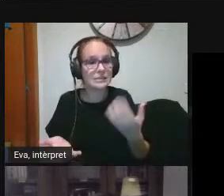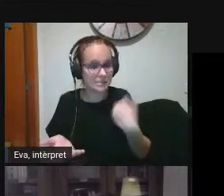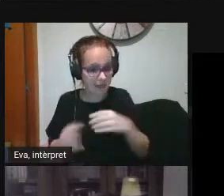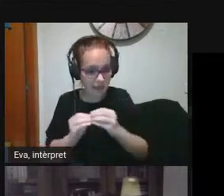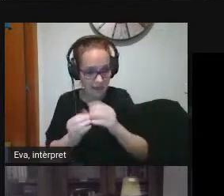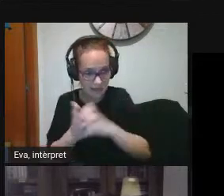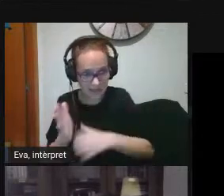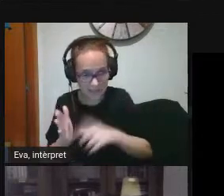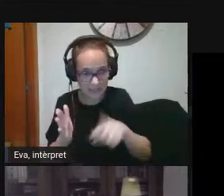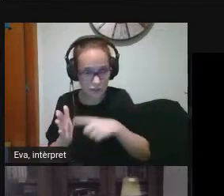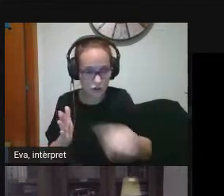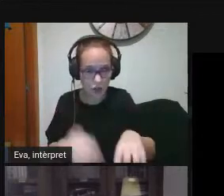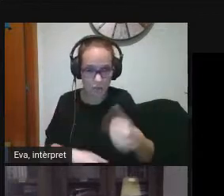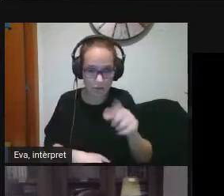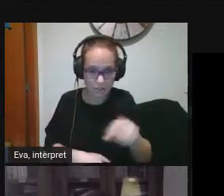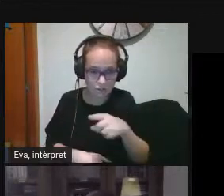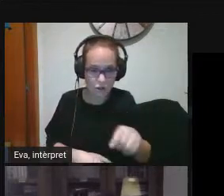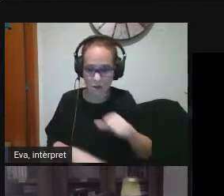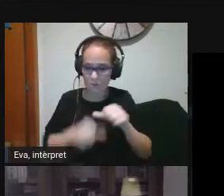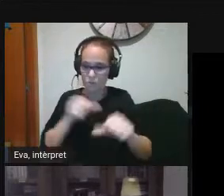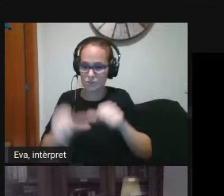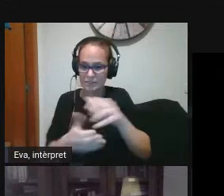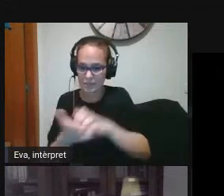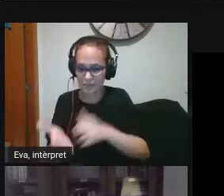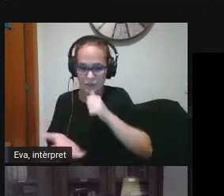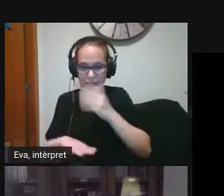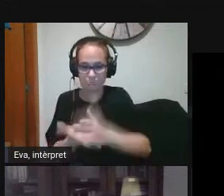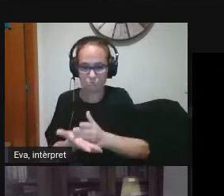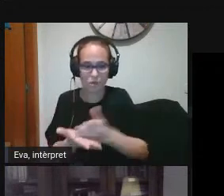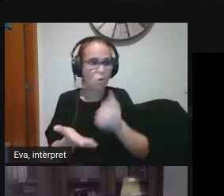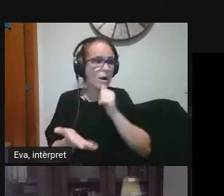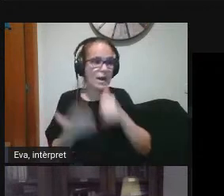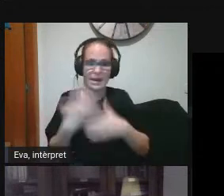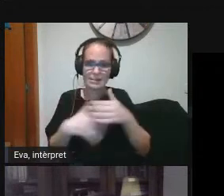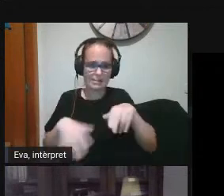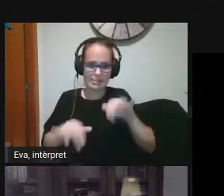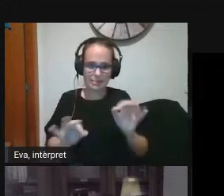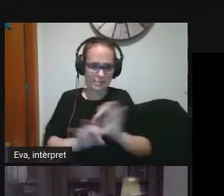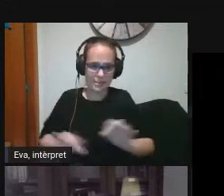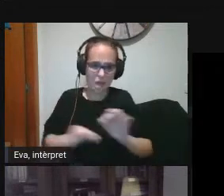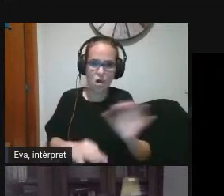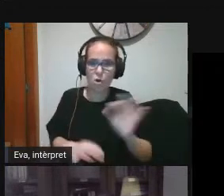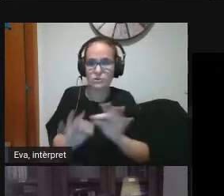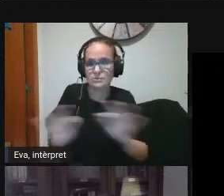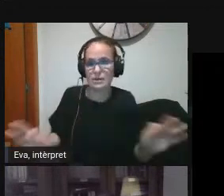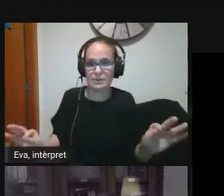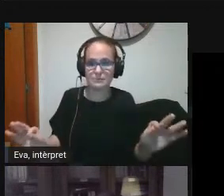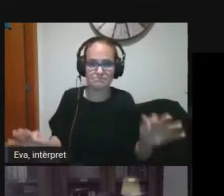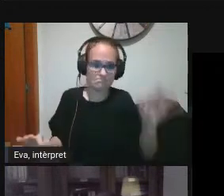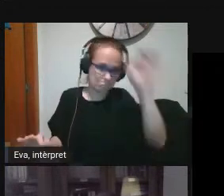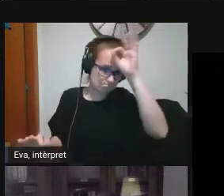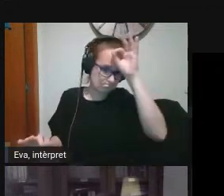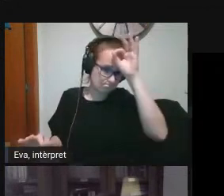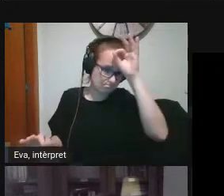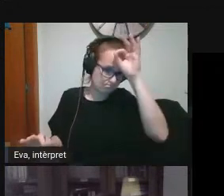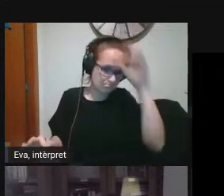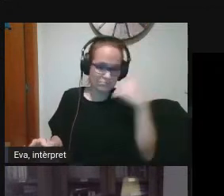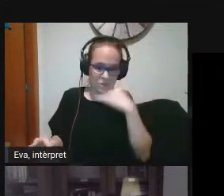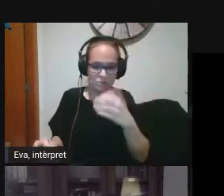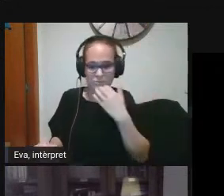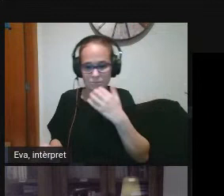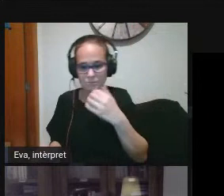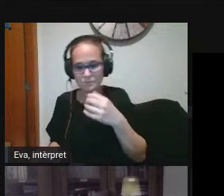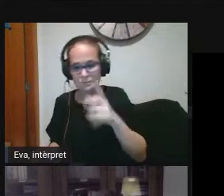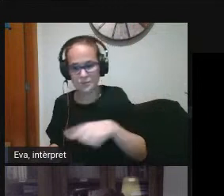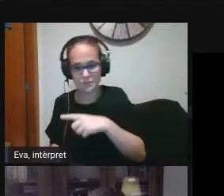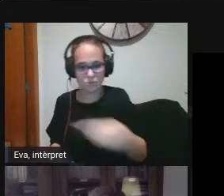redactat i aprovat sí està en procés de redacció doncs no encara no hem fet res o simplement no ho sé no tinc ni idea si està fet o